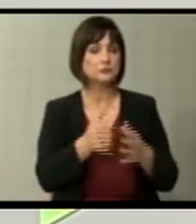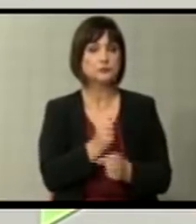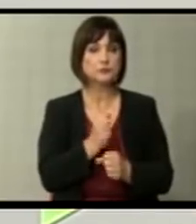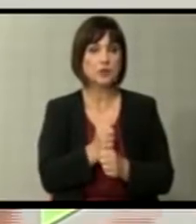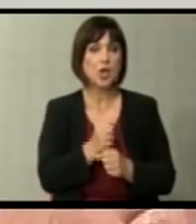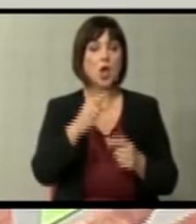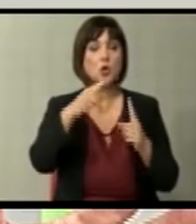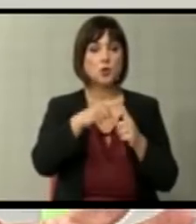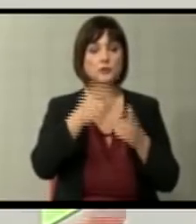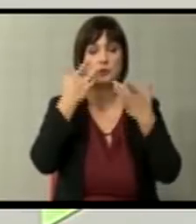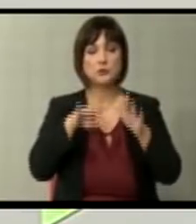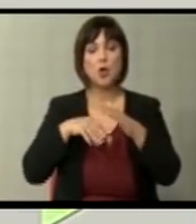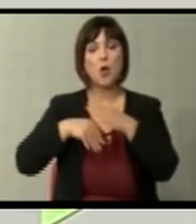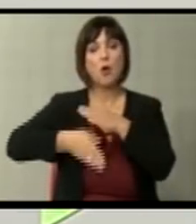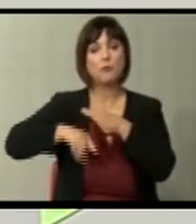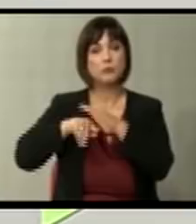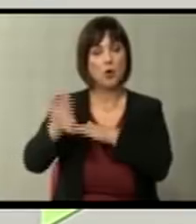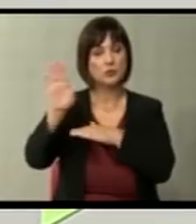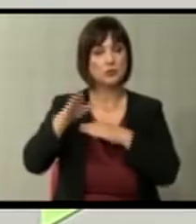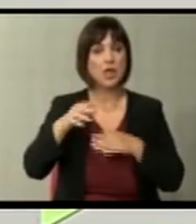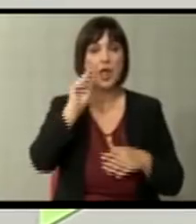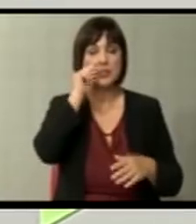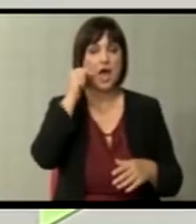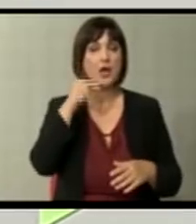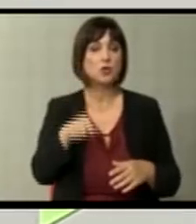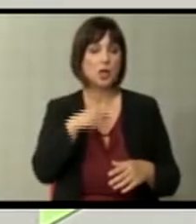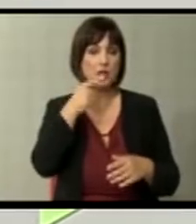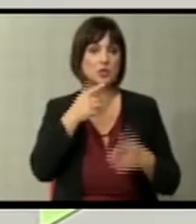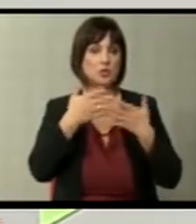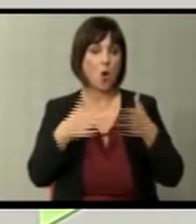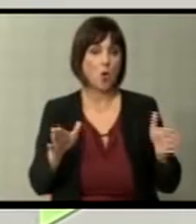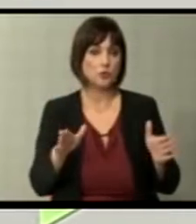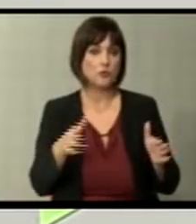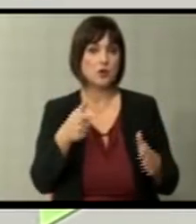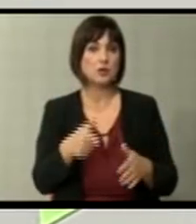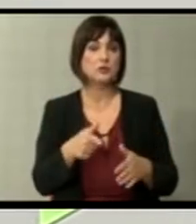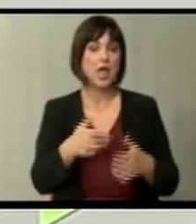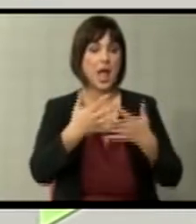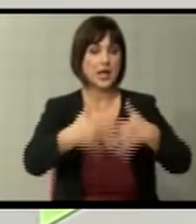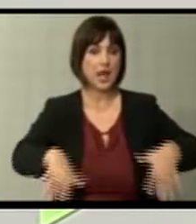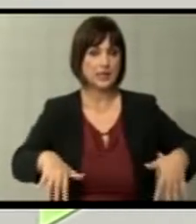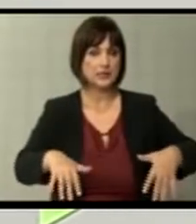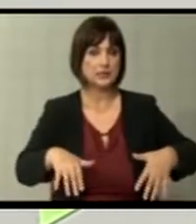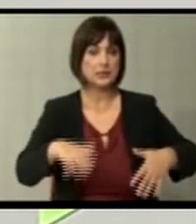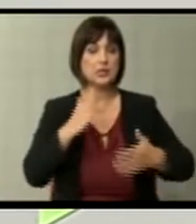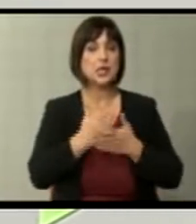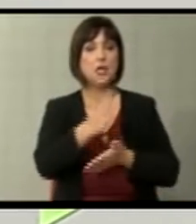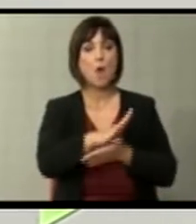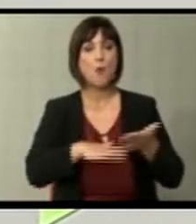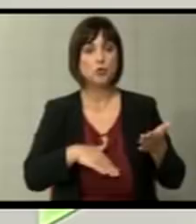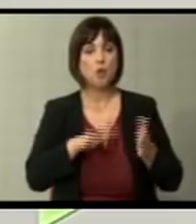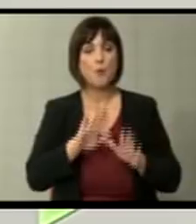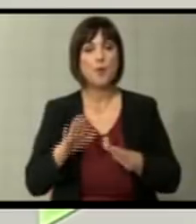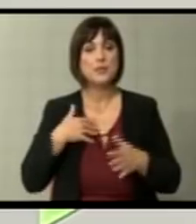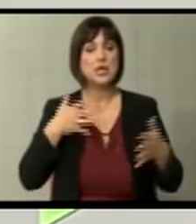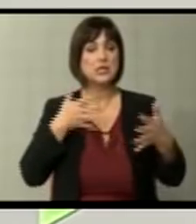и Грујевски си отиде. Народот гласаше за да се отворат границите, за да почнеме ние полека